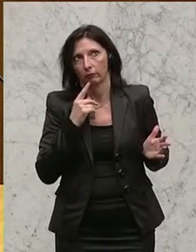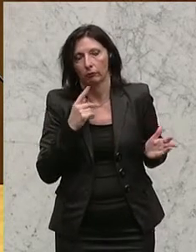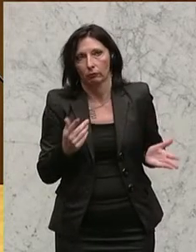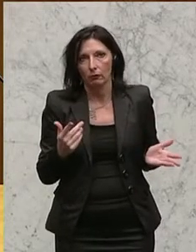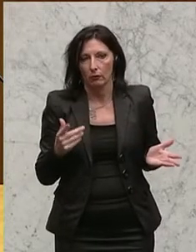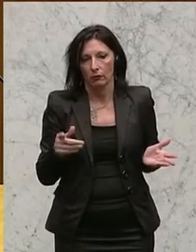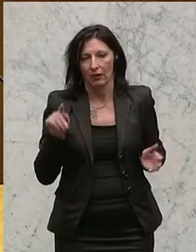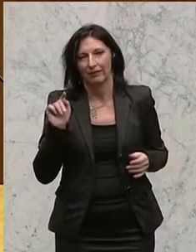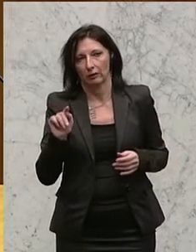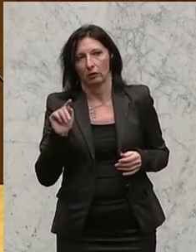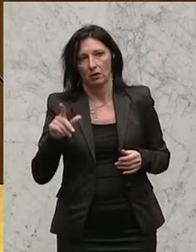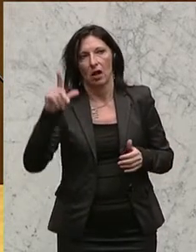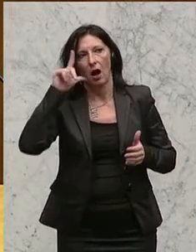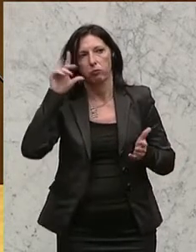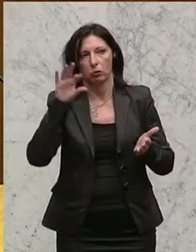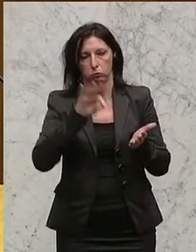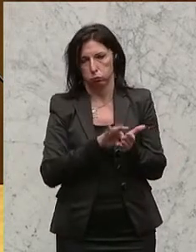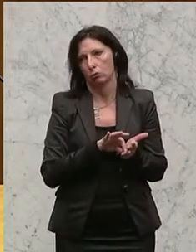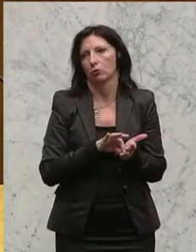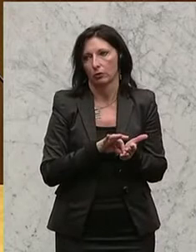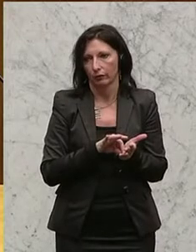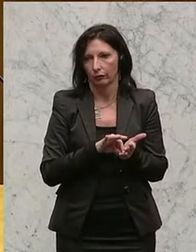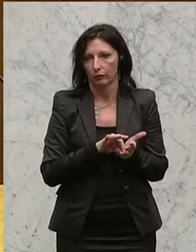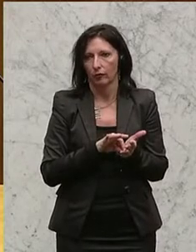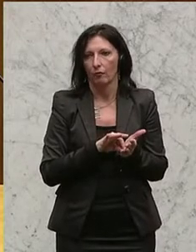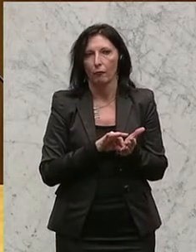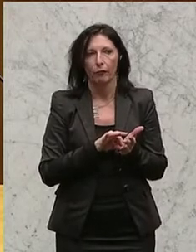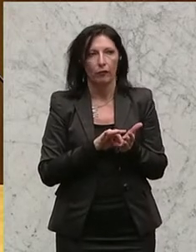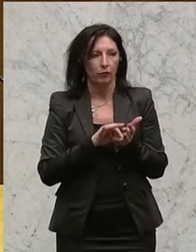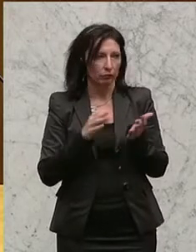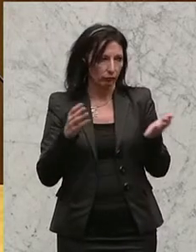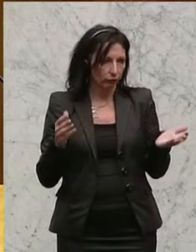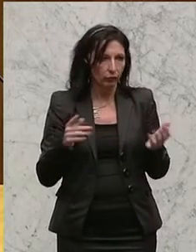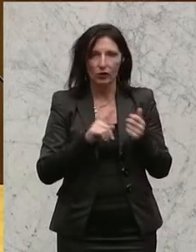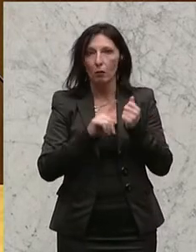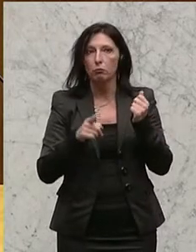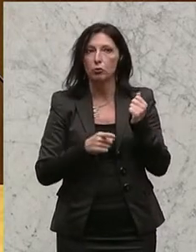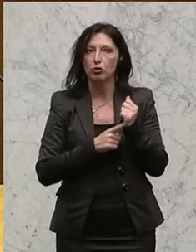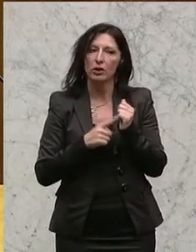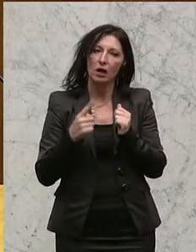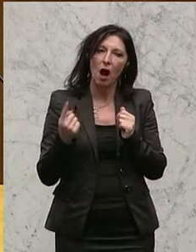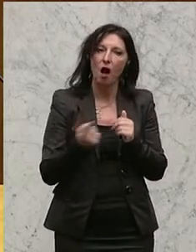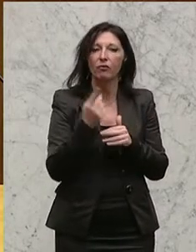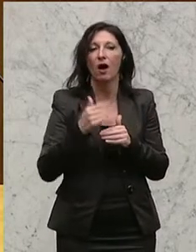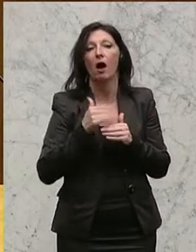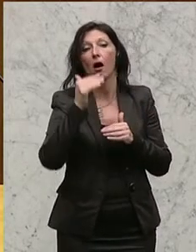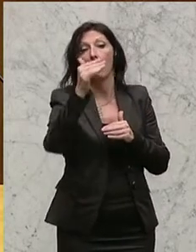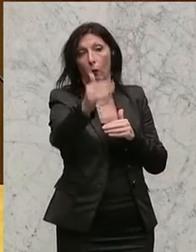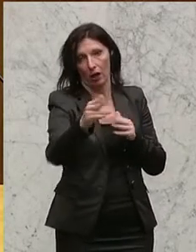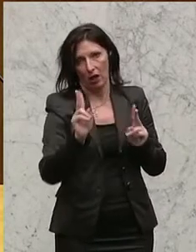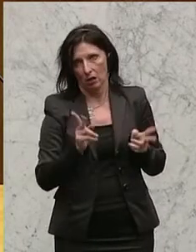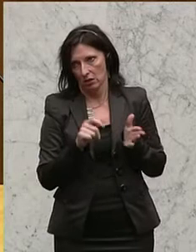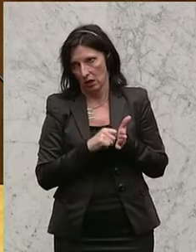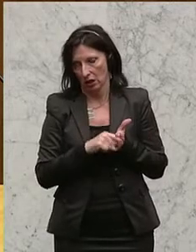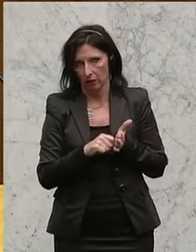Hauptpunkt für die Sanierung, für die langfristige Sanierung des Budgets. Und